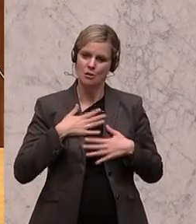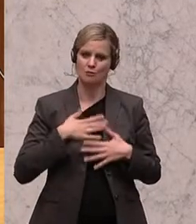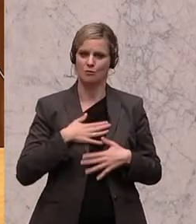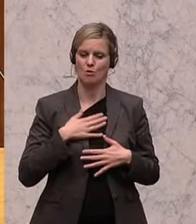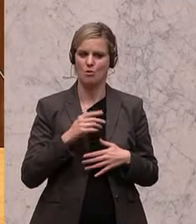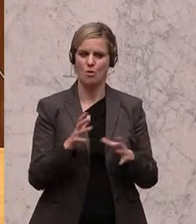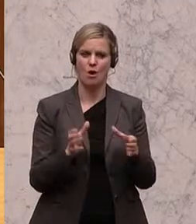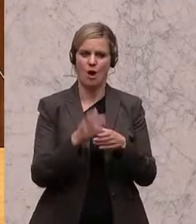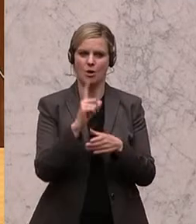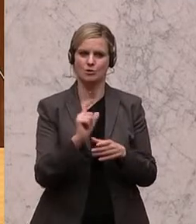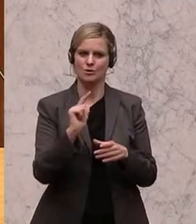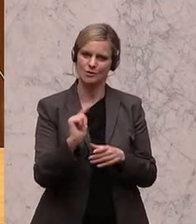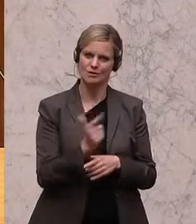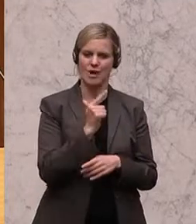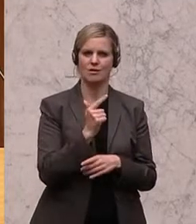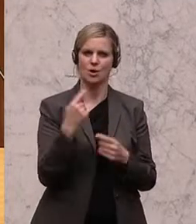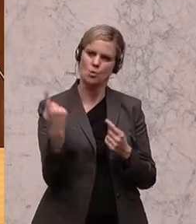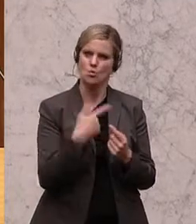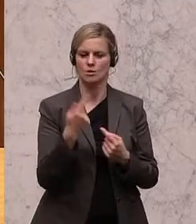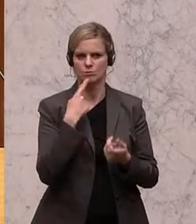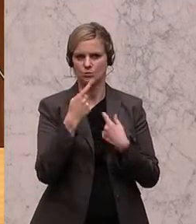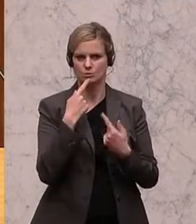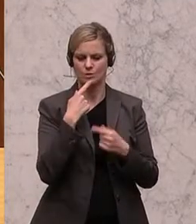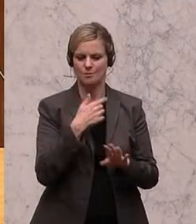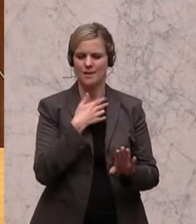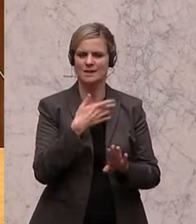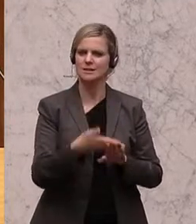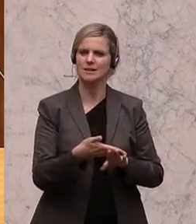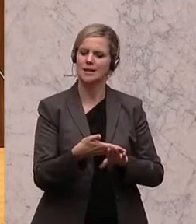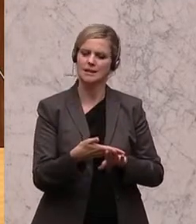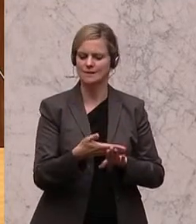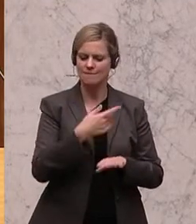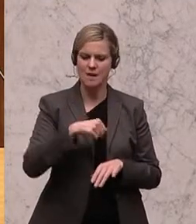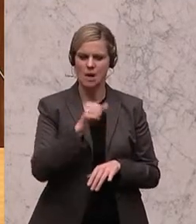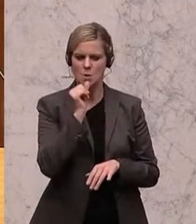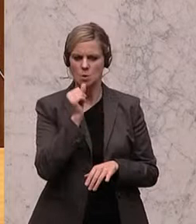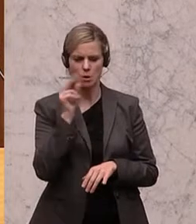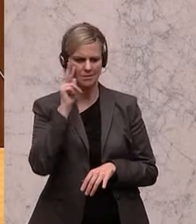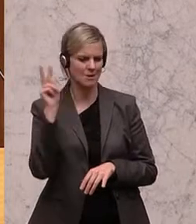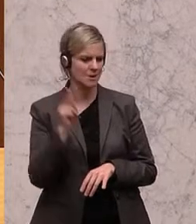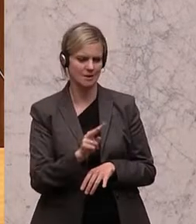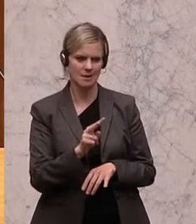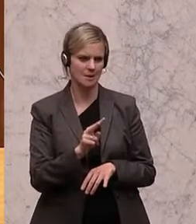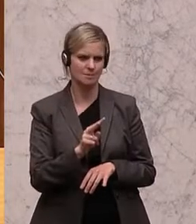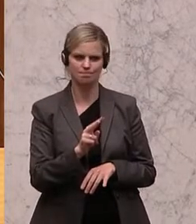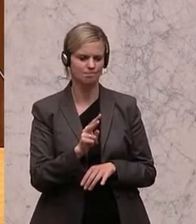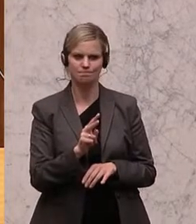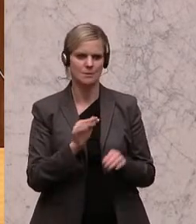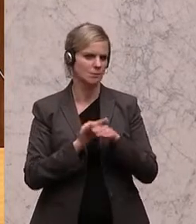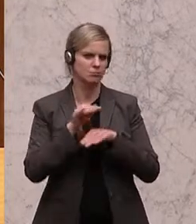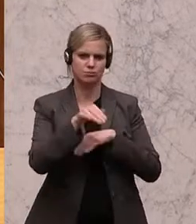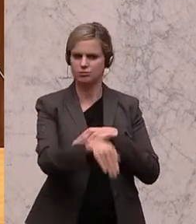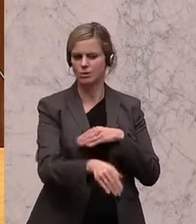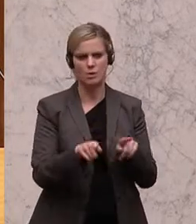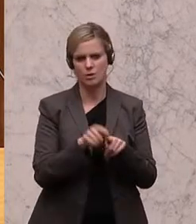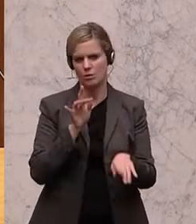Runde im Ausschuss eingeleitet wird, weil in dem bisherigen Stand aus grüner Sicht es massive Verschlechterungen und Kritik